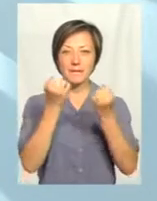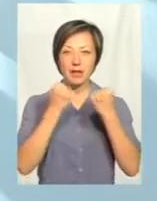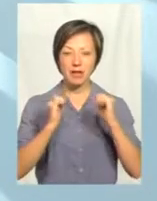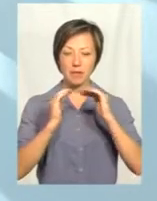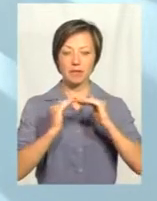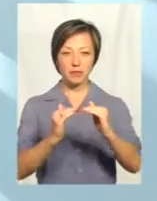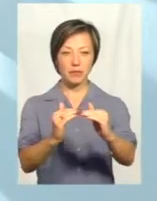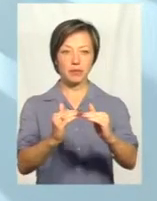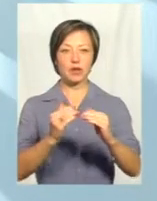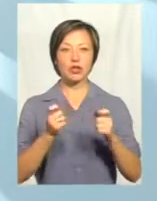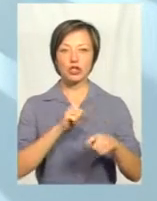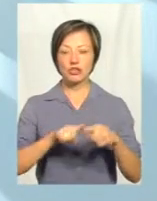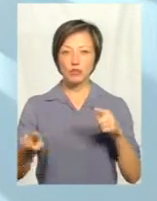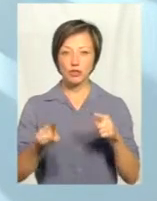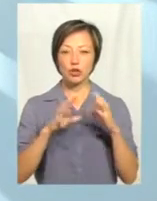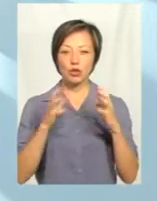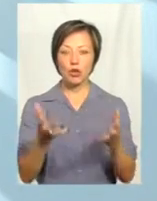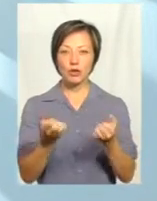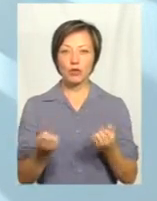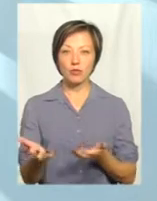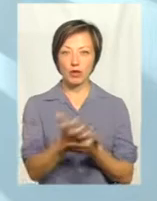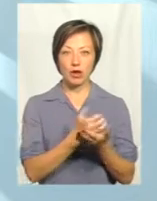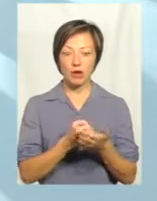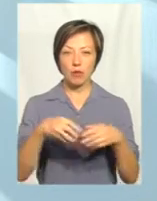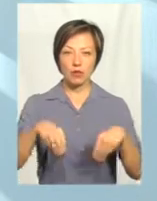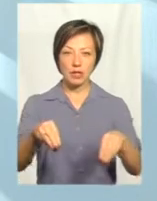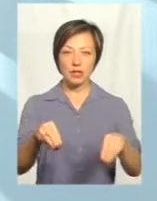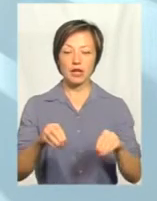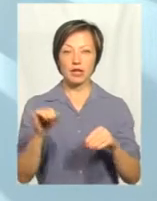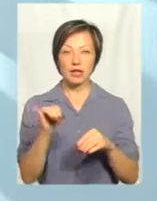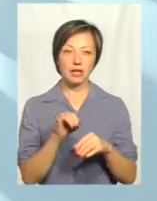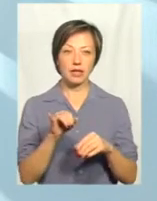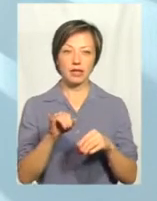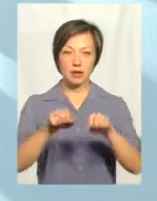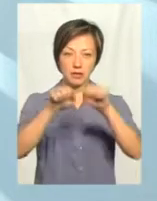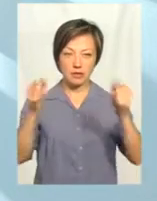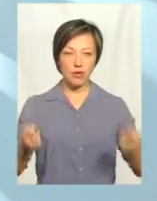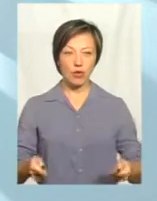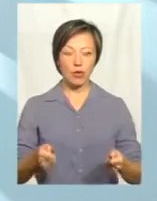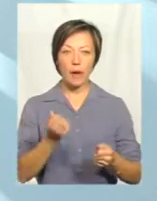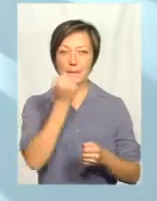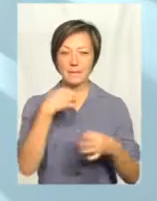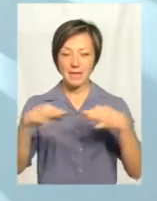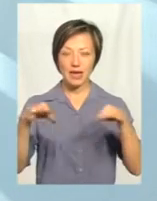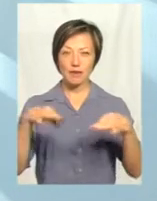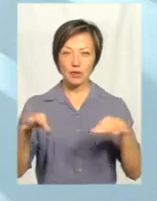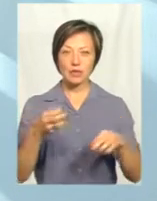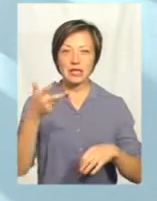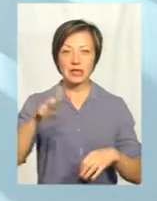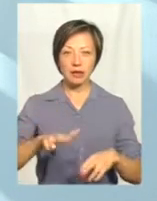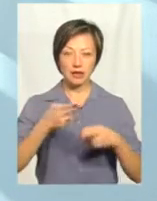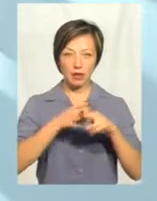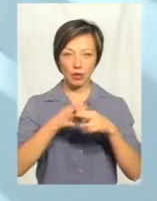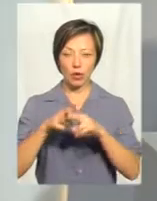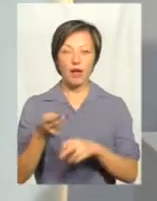невисокі, які дозволяють трошки швидше отримувати урожай, коли ми, наприклад, посадили розсаду і натягнули зверху плівку. Тобто, це є три технології, які використовуються.